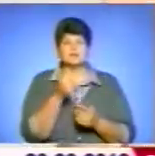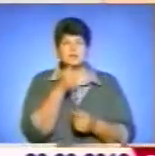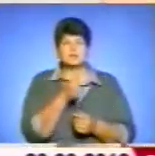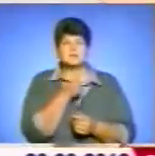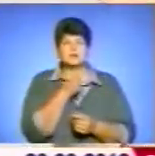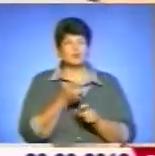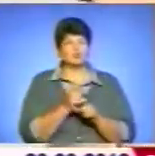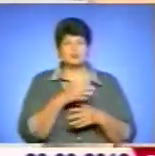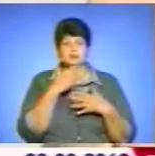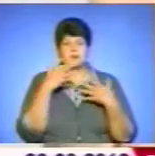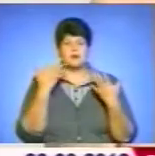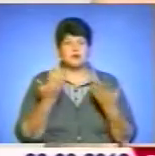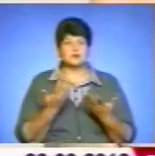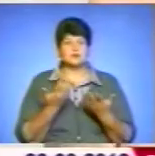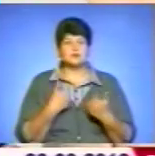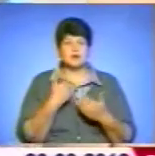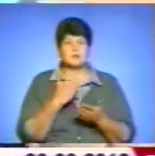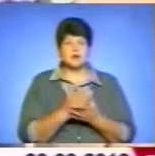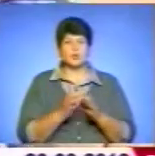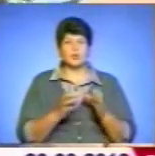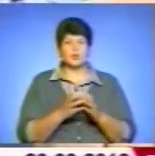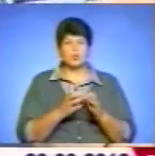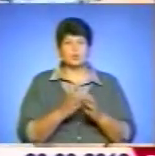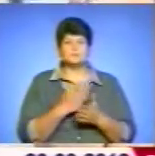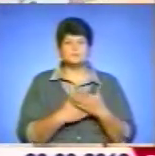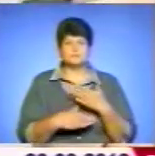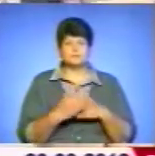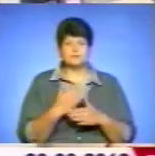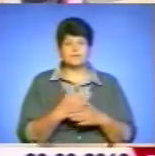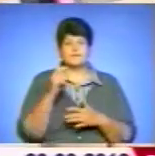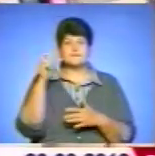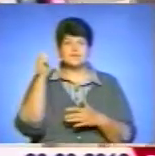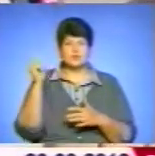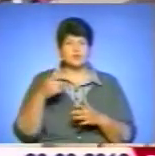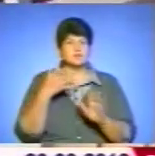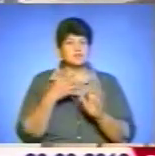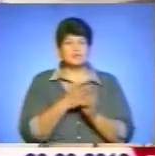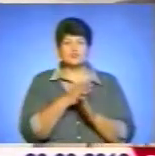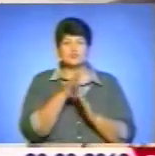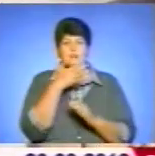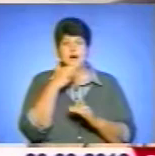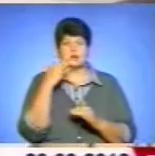Дуже багато, бо я маю групу, групу воєнну і витрачаю багато грошей.